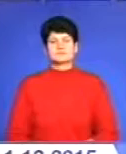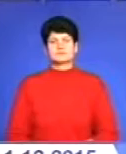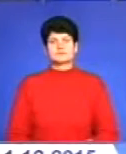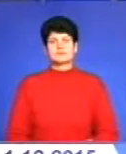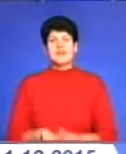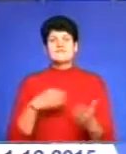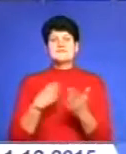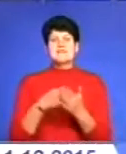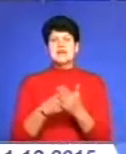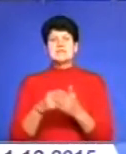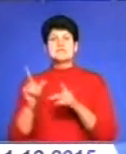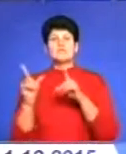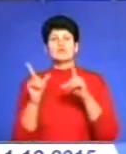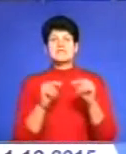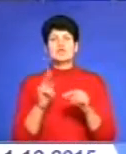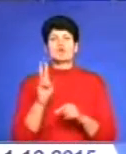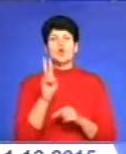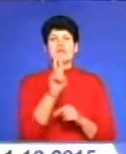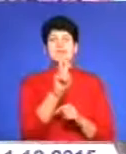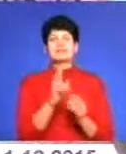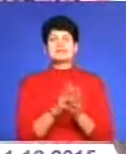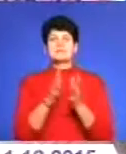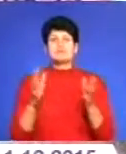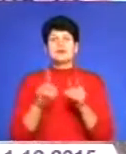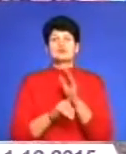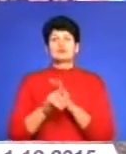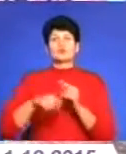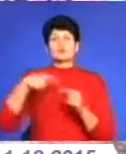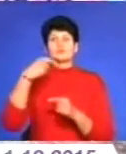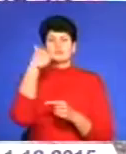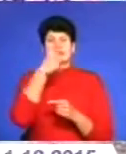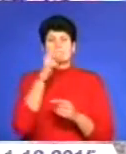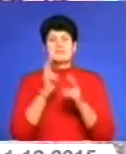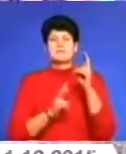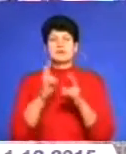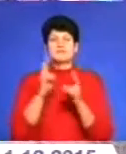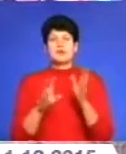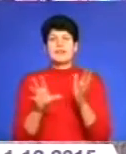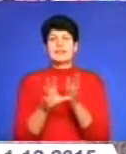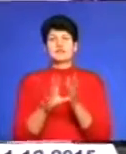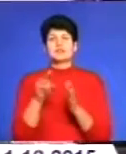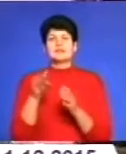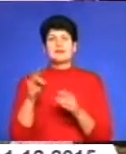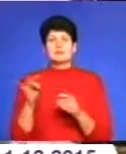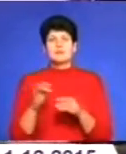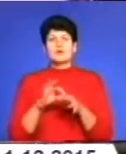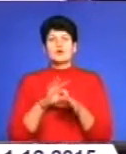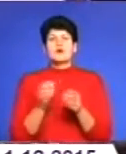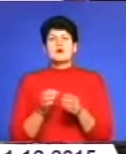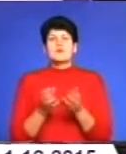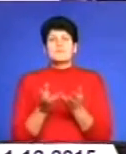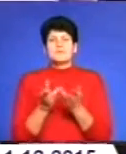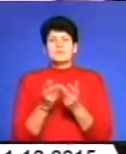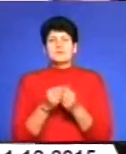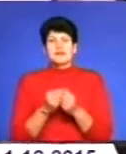Вартість проїзду у тролайбусах зросте на початку наступного року. Підприємство «Тернопіль Електротранс» провело підрахунки. Економічно